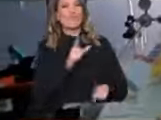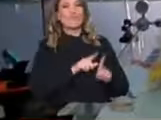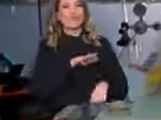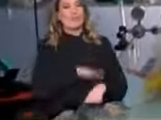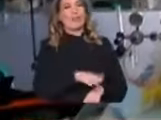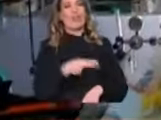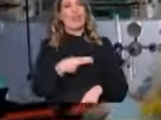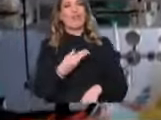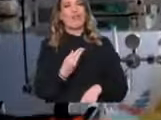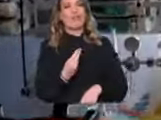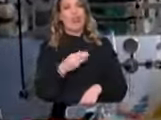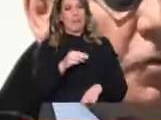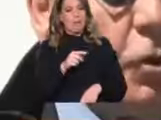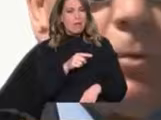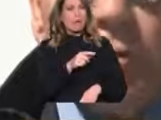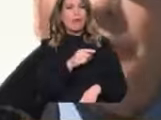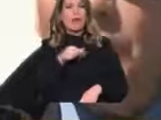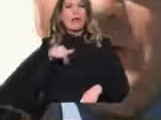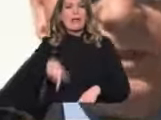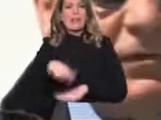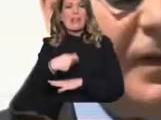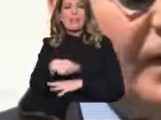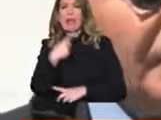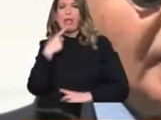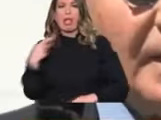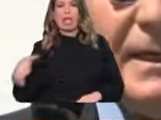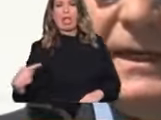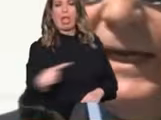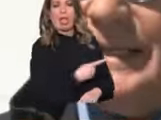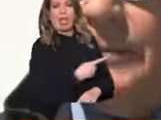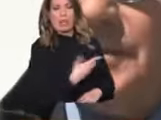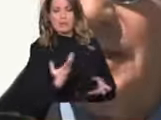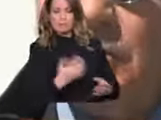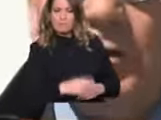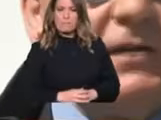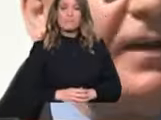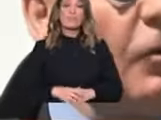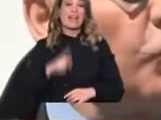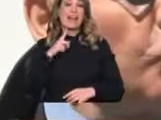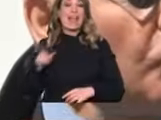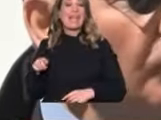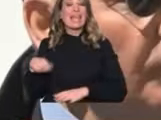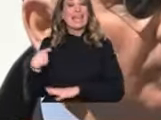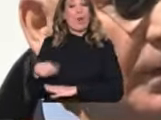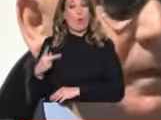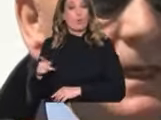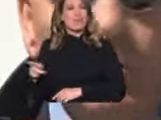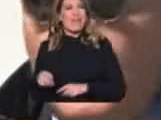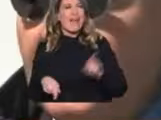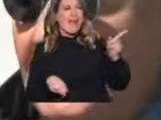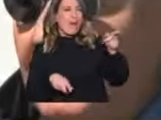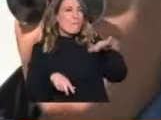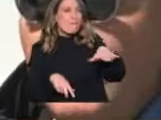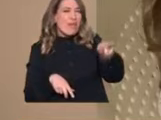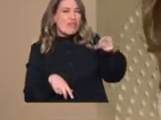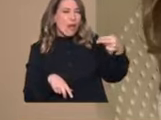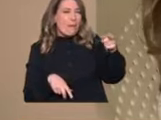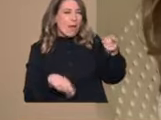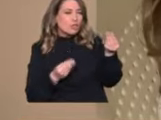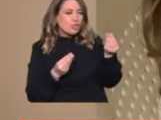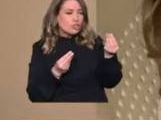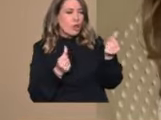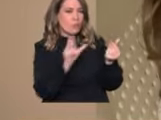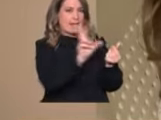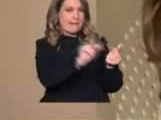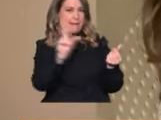στη χθεσινή ακροματική διαδικασία. Σύμφωνα με τον Αλέξη Κούγια η ιστορία του έχει πολλά κοινά στοιχεία με εκείνη της Τζορτζίνας. Καθώς